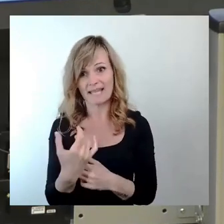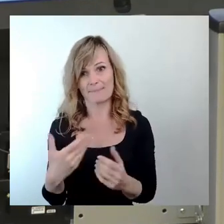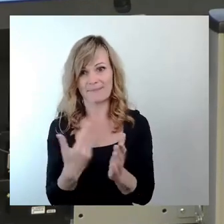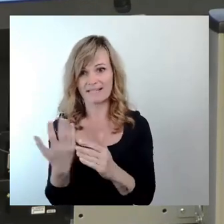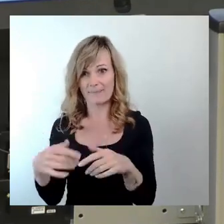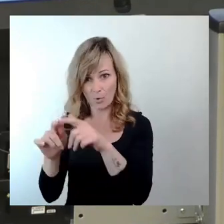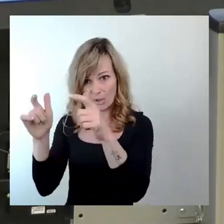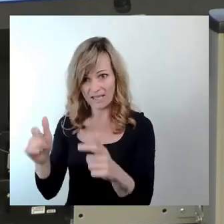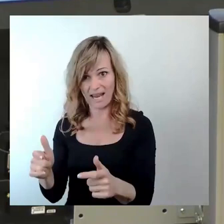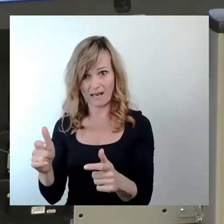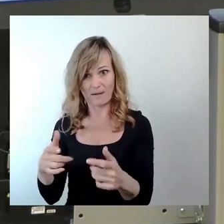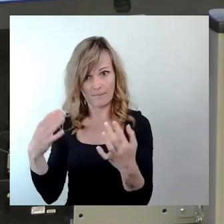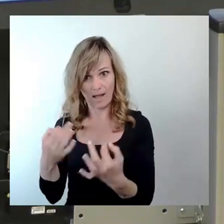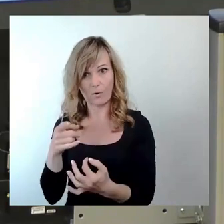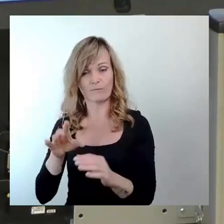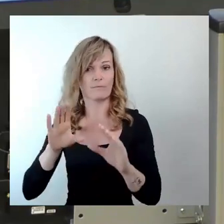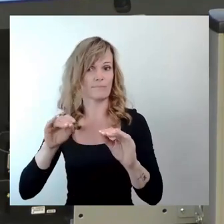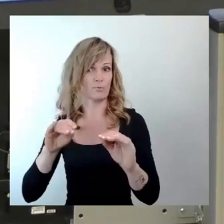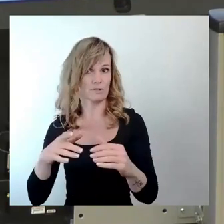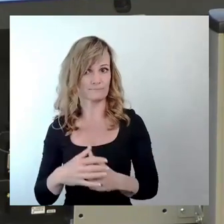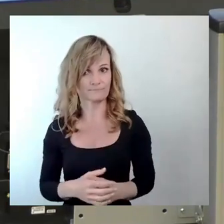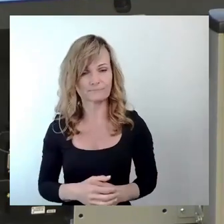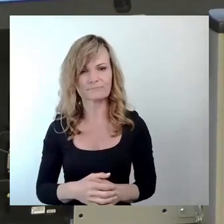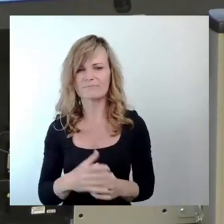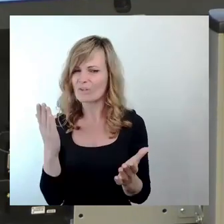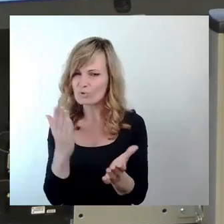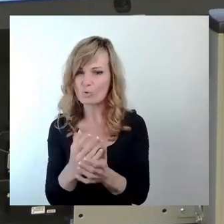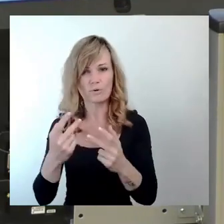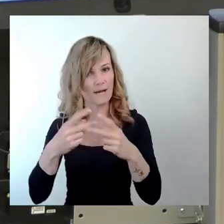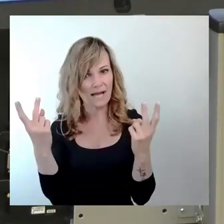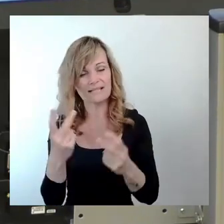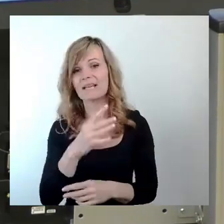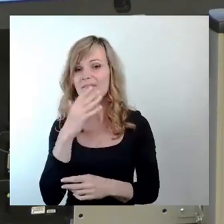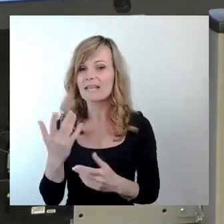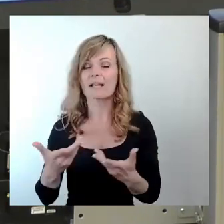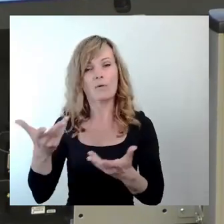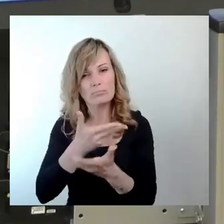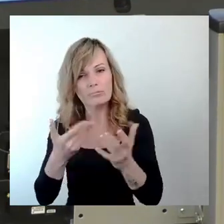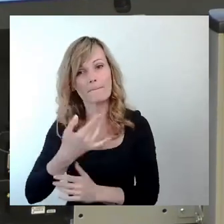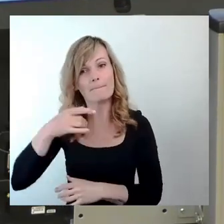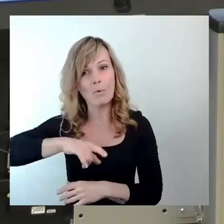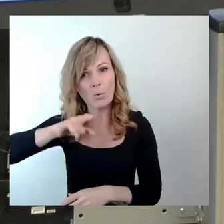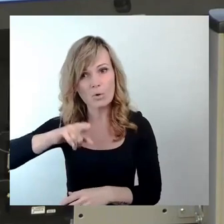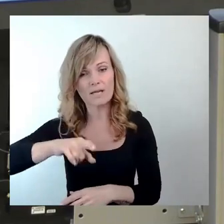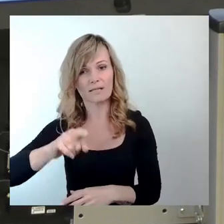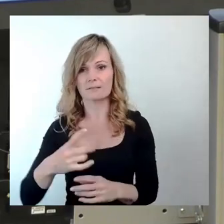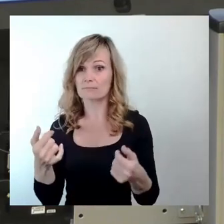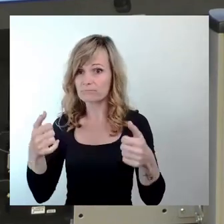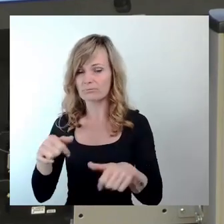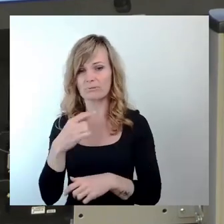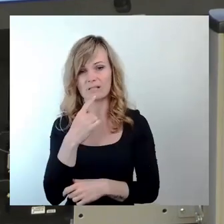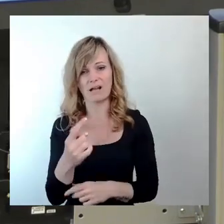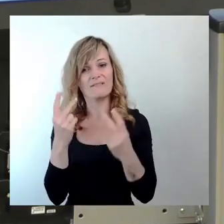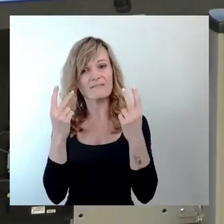war bekannt und es gab ganz, ganz viele Gespräche über Monate, dass es zwingend erforderlich ist,